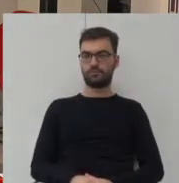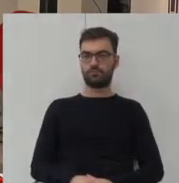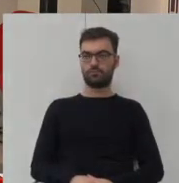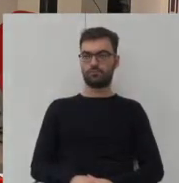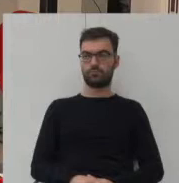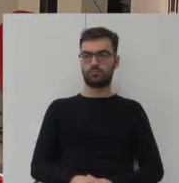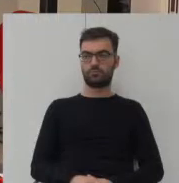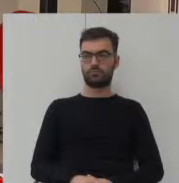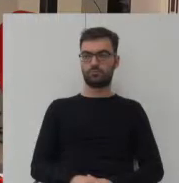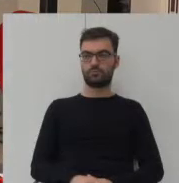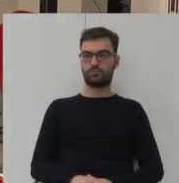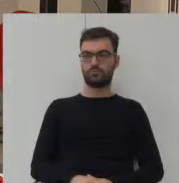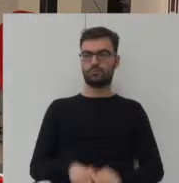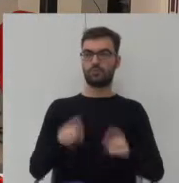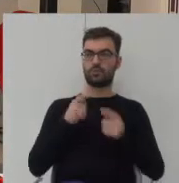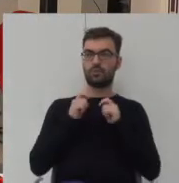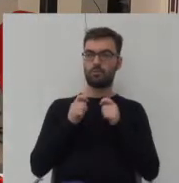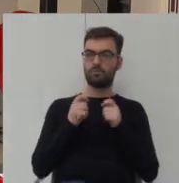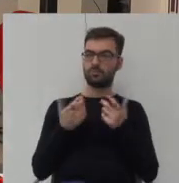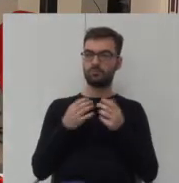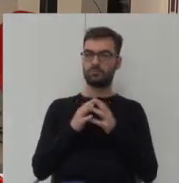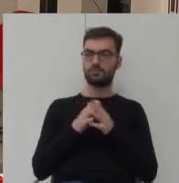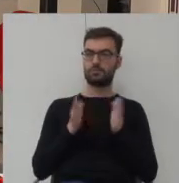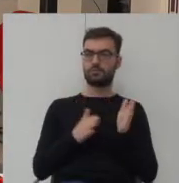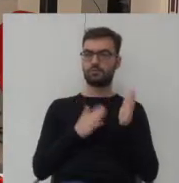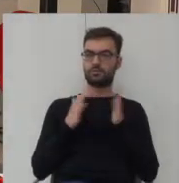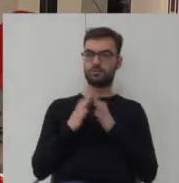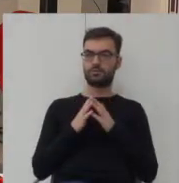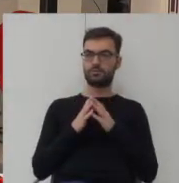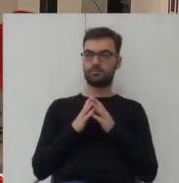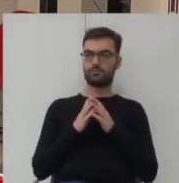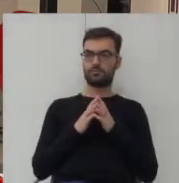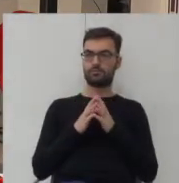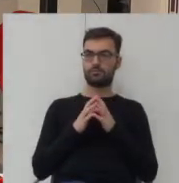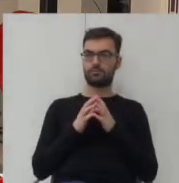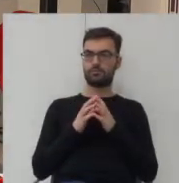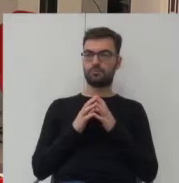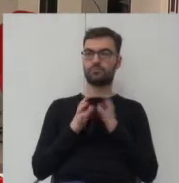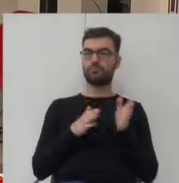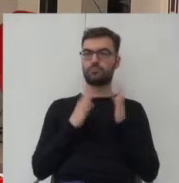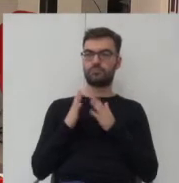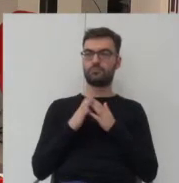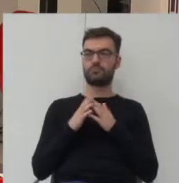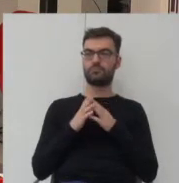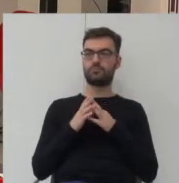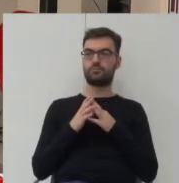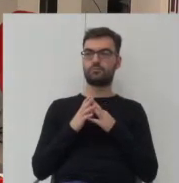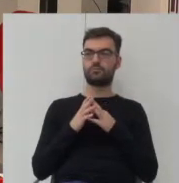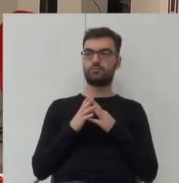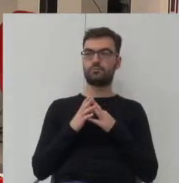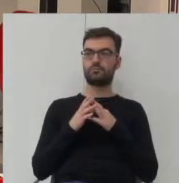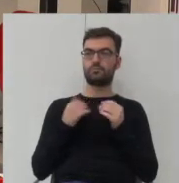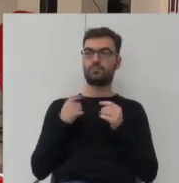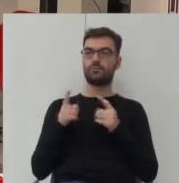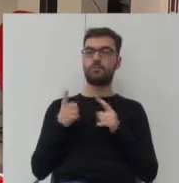Dobrze szybki komentarz czy pytanie czy przechodzimy do kolejnego bloku dobrze to zanim przejdziemy do kolejnego bloku ja mam